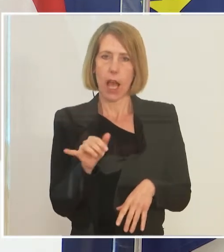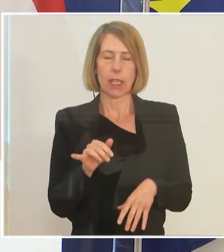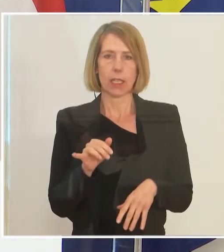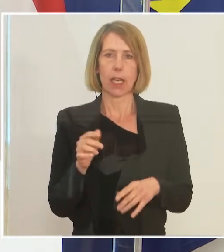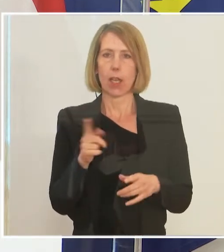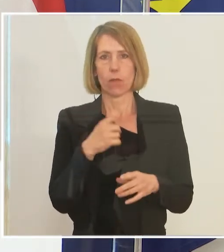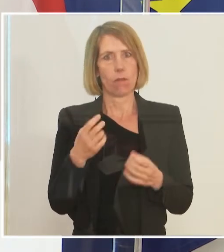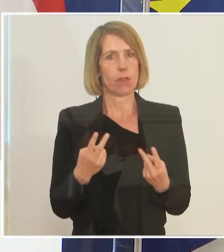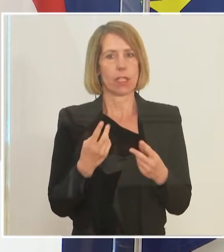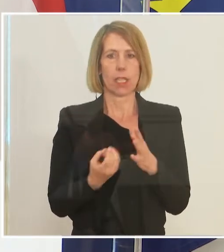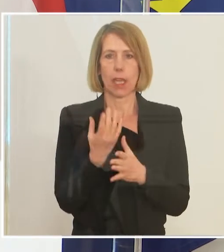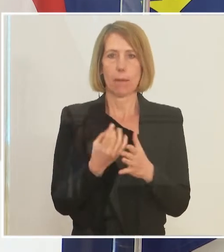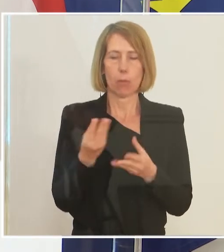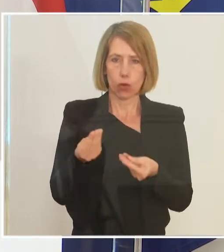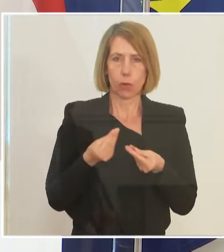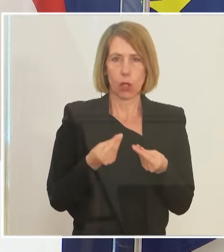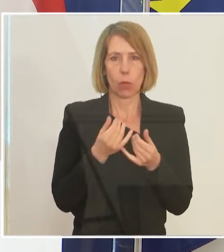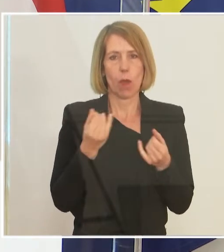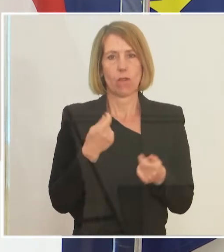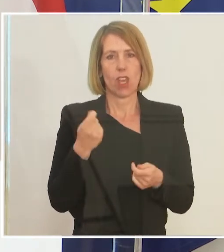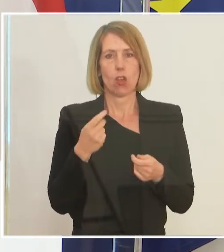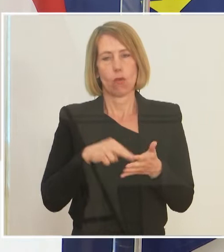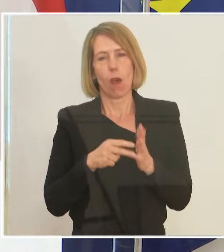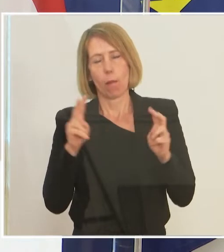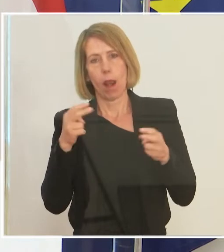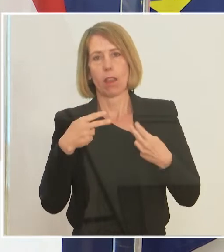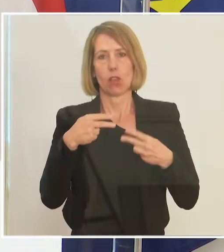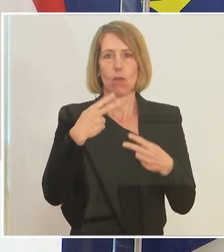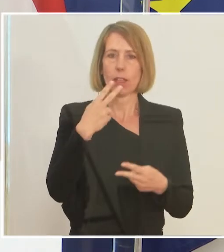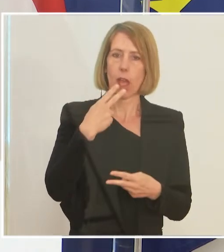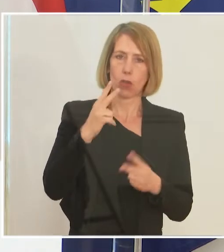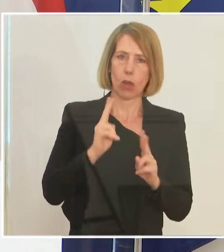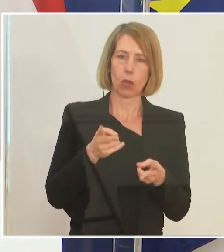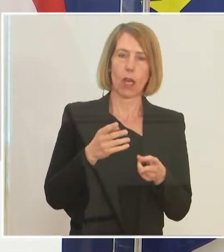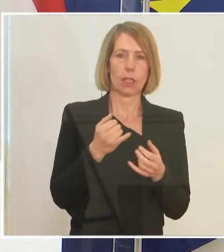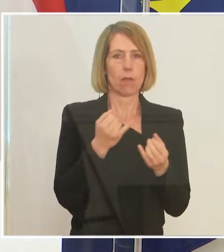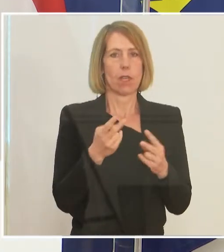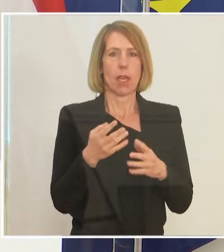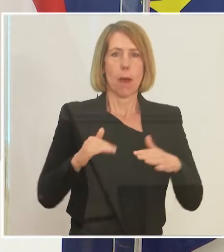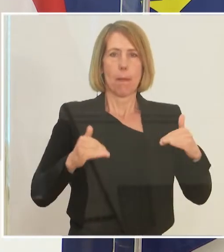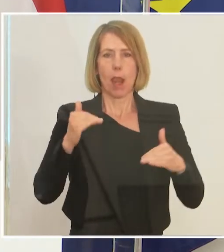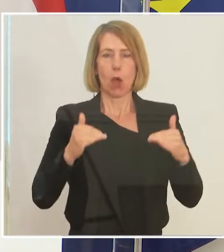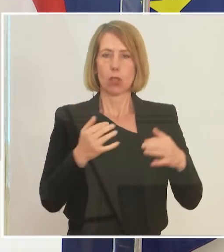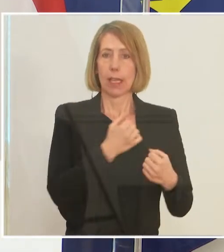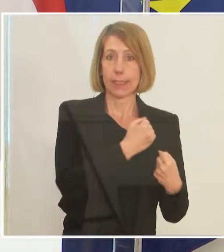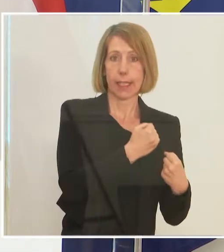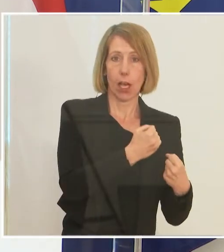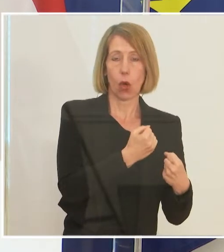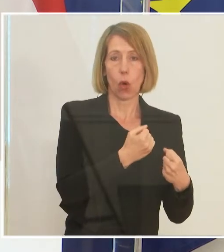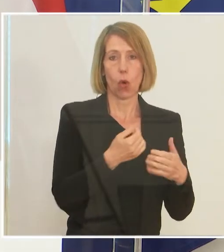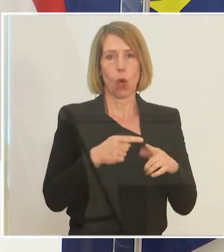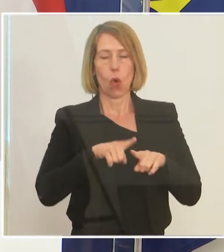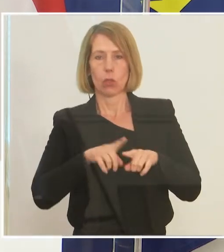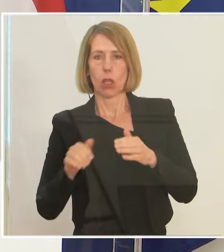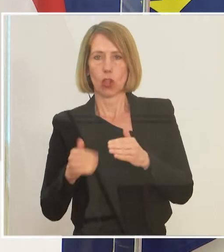wie ein weiterer Fahrplan ausschauen kann und wie die Balance zwischen dem Sichern noch gefährdeter Arbeitsplätze und dem Schaffen neuer